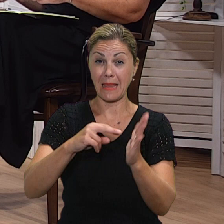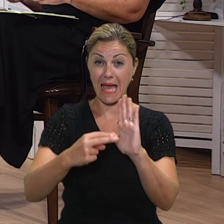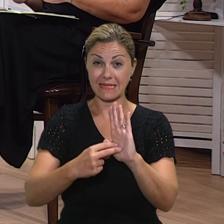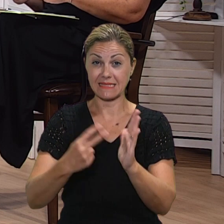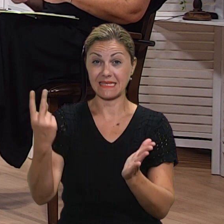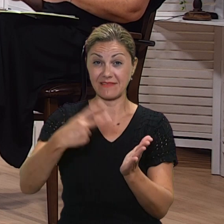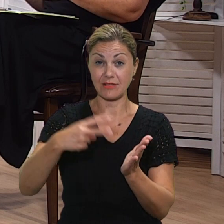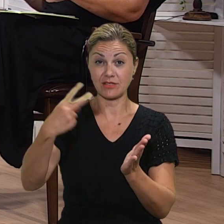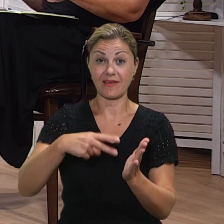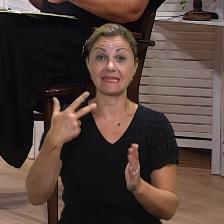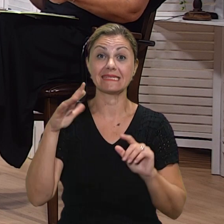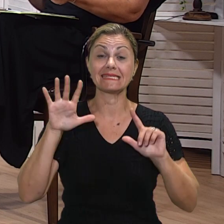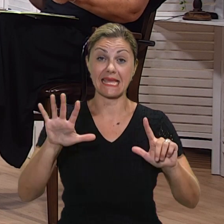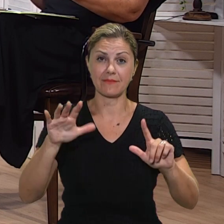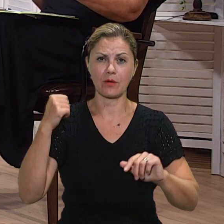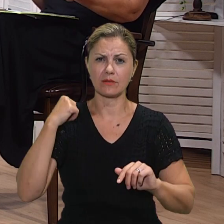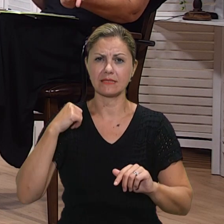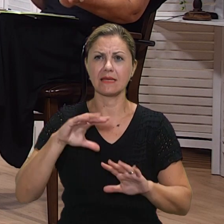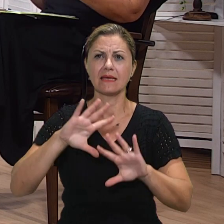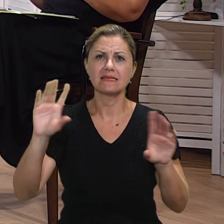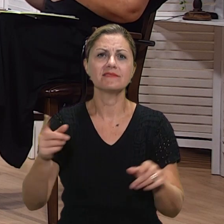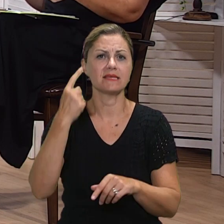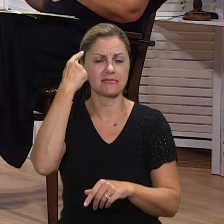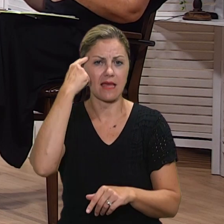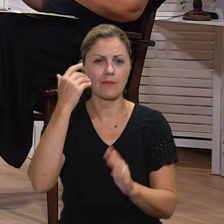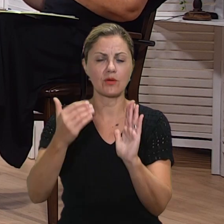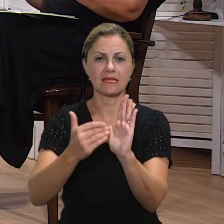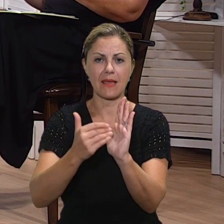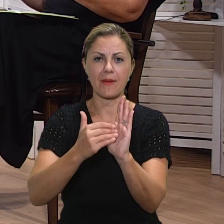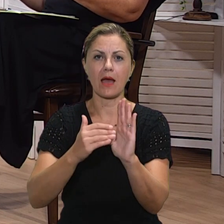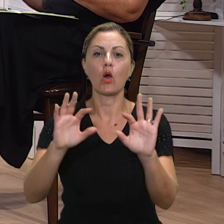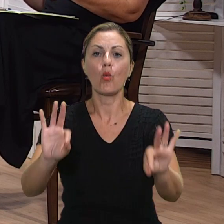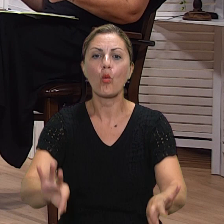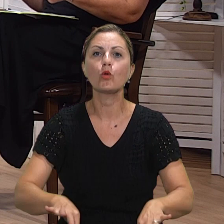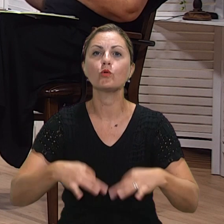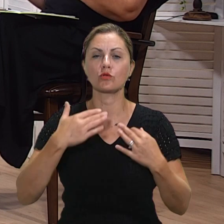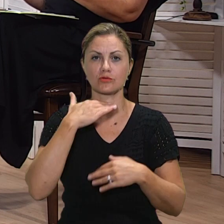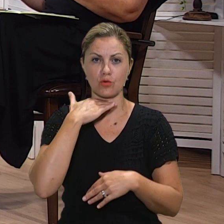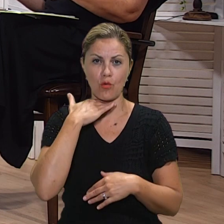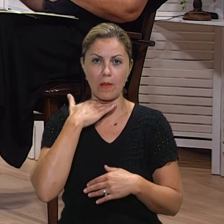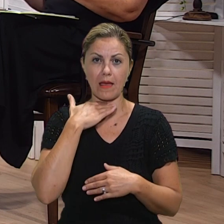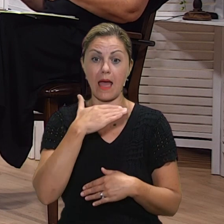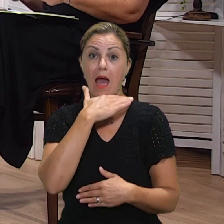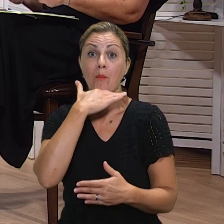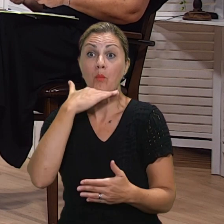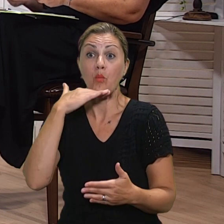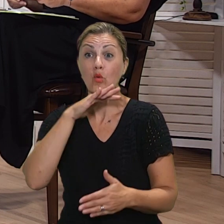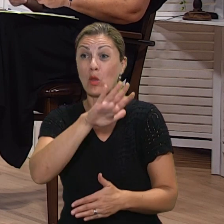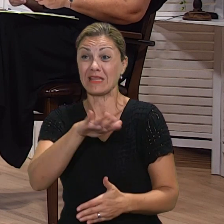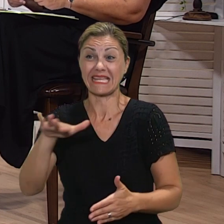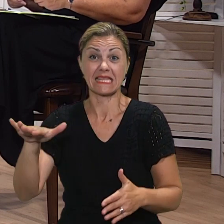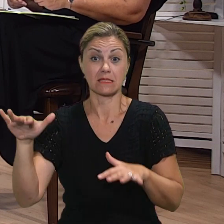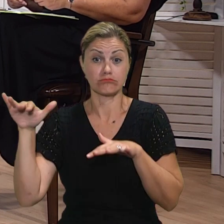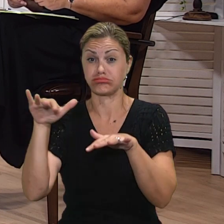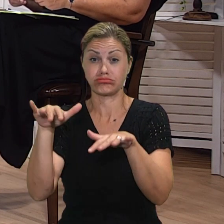2027? Gdje svi znamo da bi treba biti nastava samo jednoj smijeni. Solin je grad mladih, grad obitelji. Ima mnogo djeca u školi.